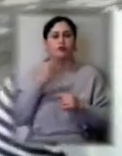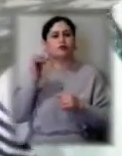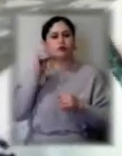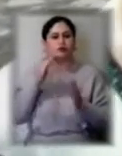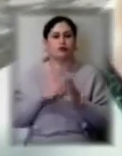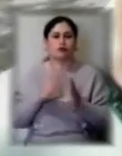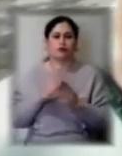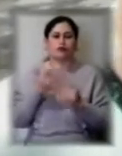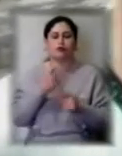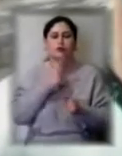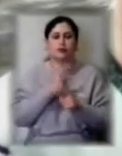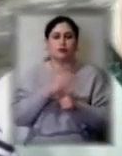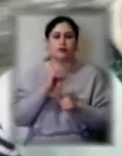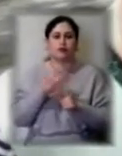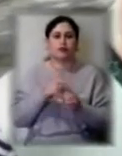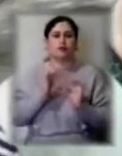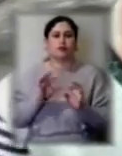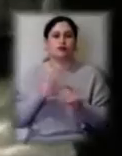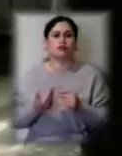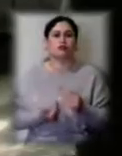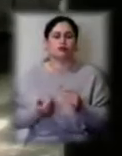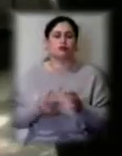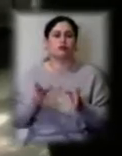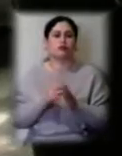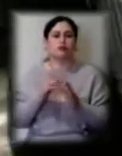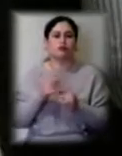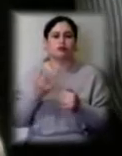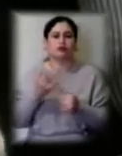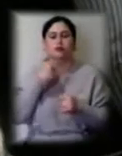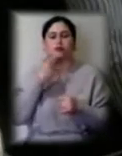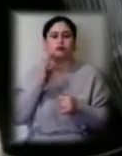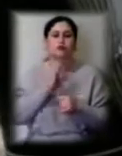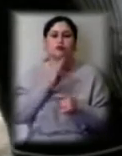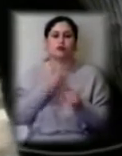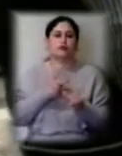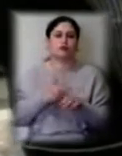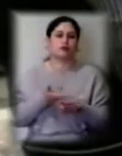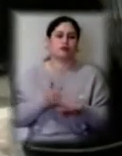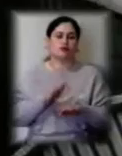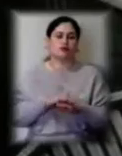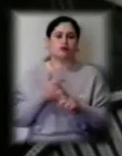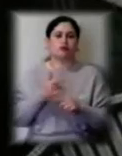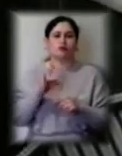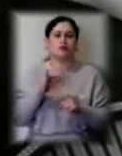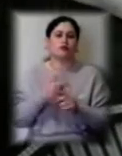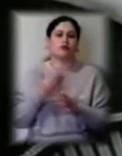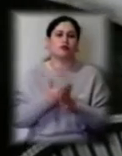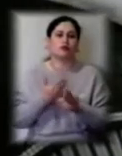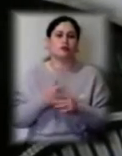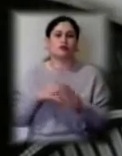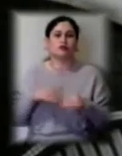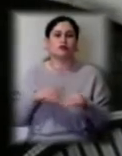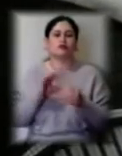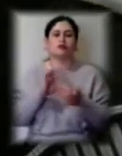сестра Вікторія розказує, живуть разом, наразі, говорить жінка, дуже важко. Цього разу до допомоги родинам долучились в